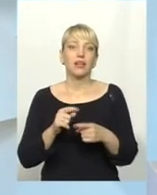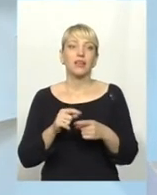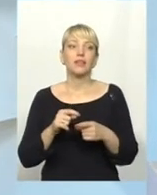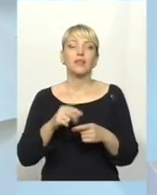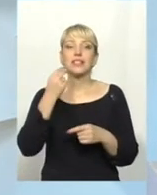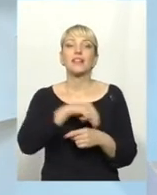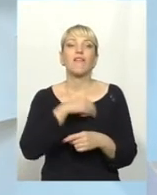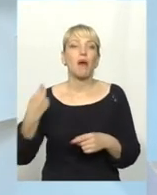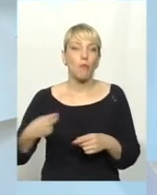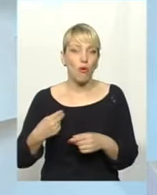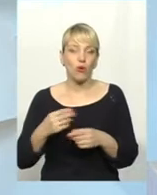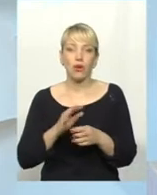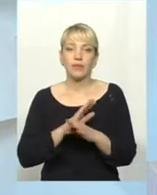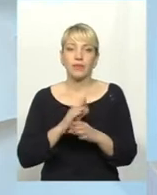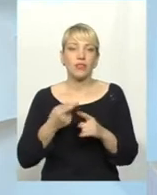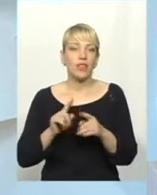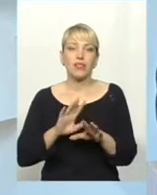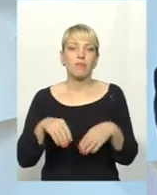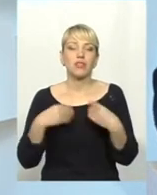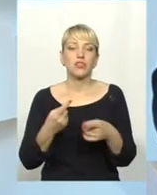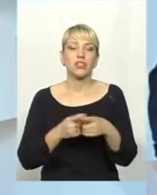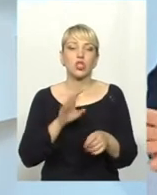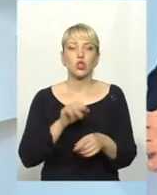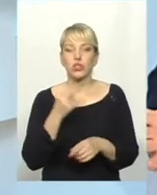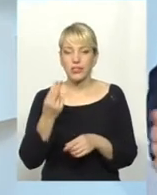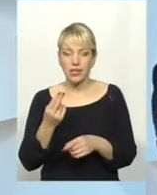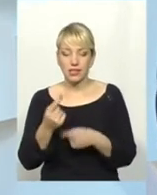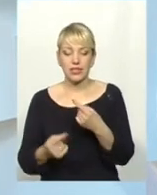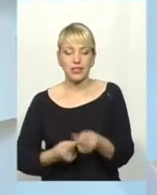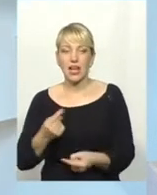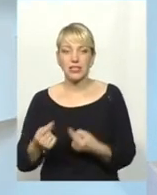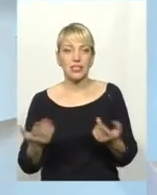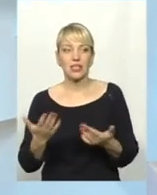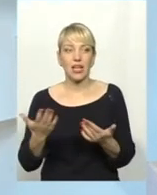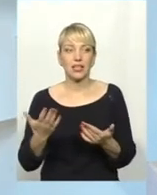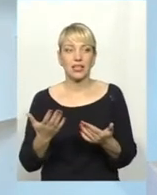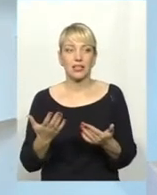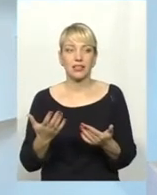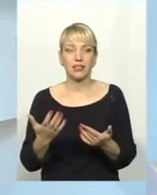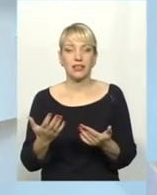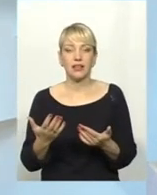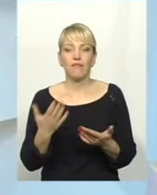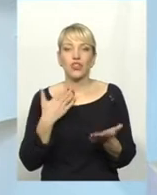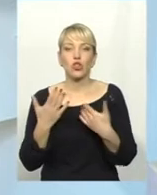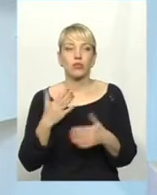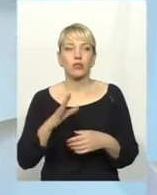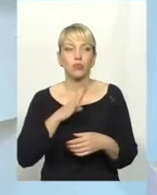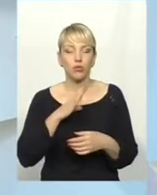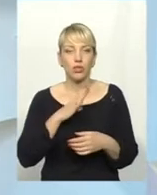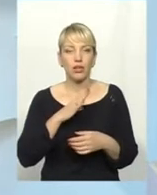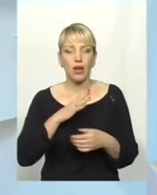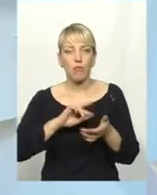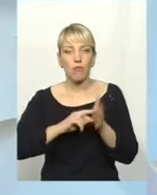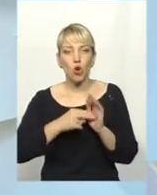перезвела до тих соціальних наслідків, відносно яких... Були прогнози. Були